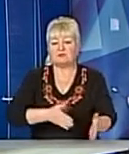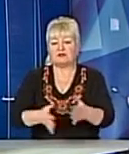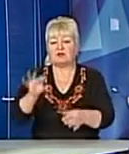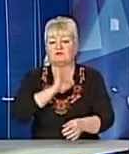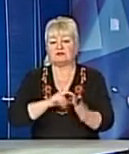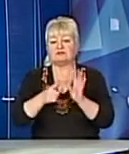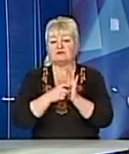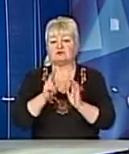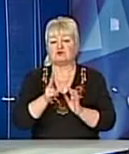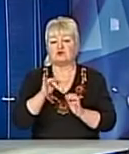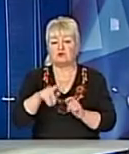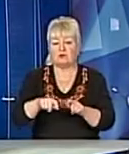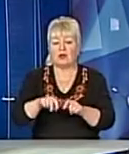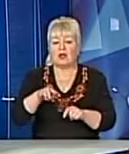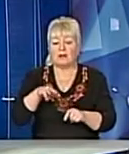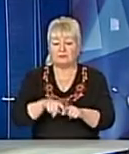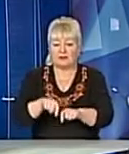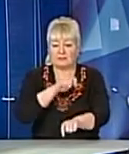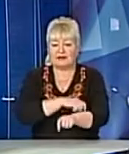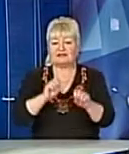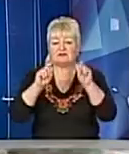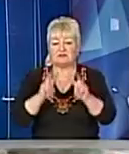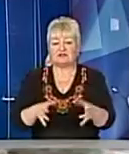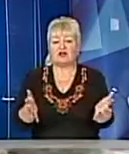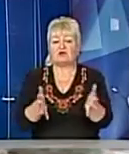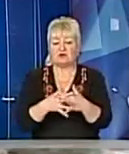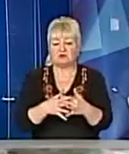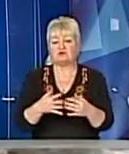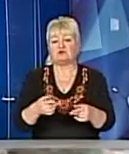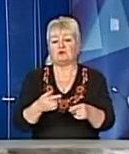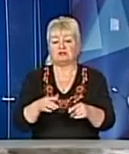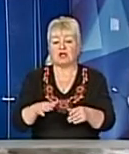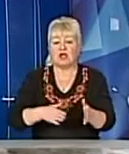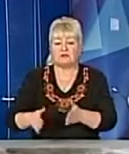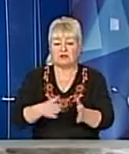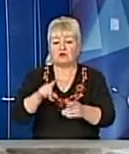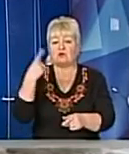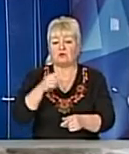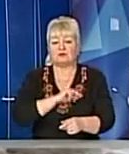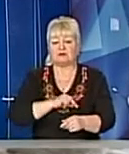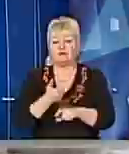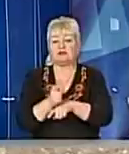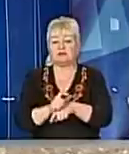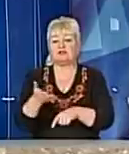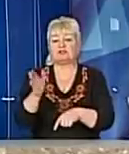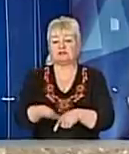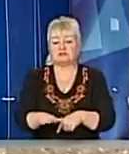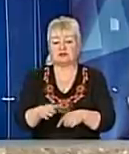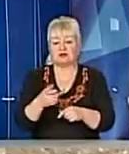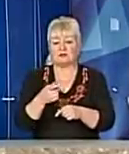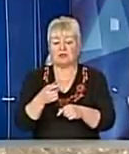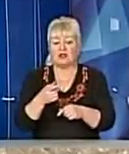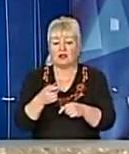кубометрів спеціальної суміші Про це повідомили в міськраді, на дорогах області ж працювало більше 100 одиниць техніки В обласному